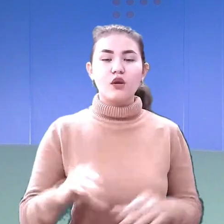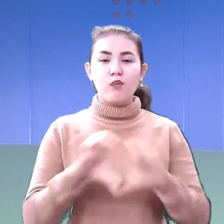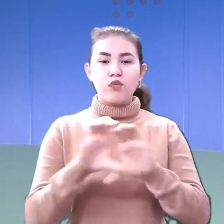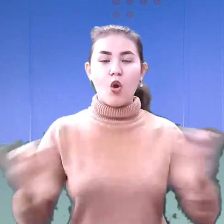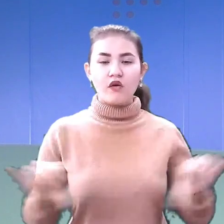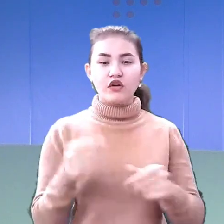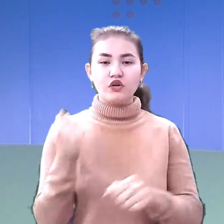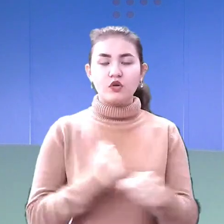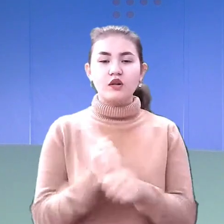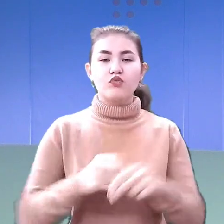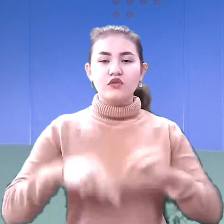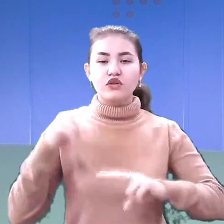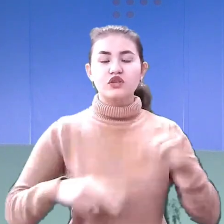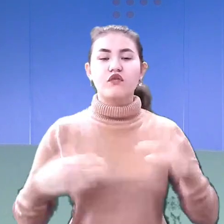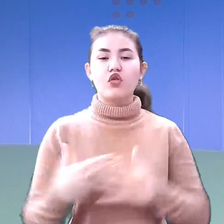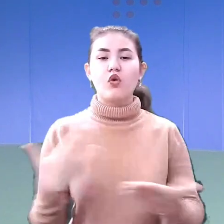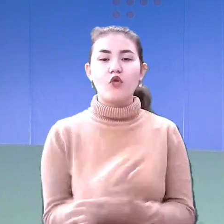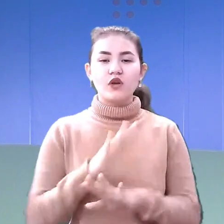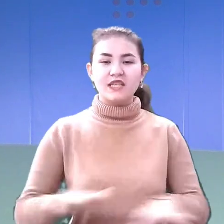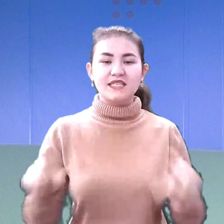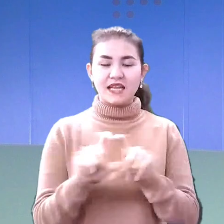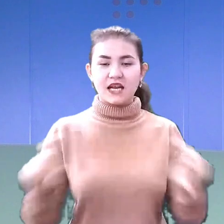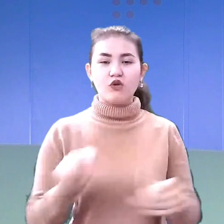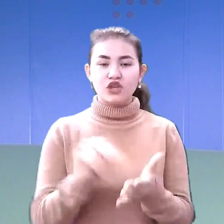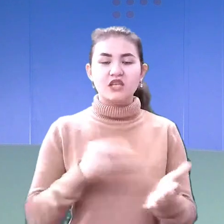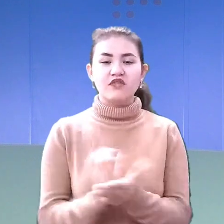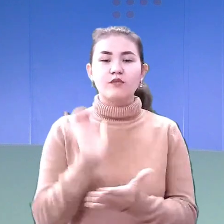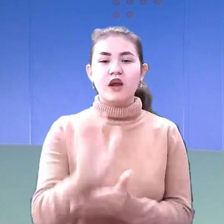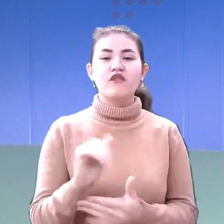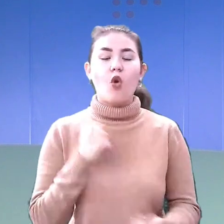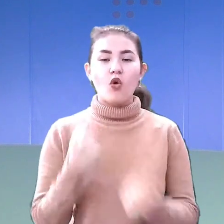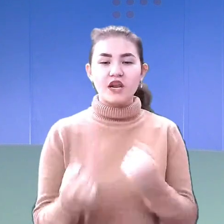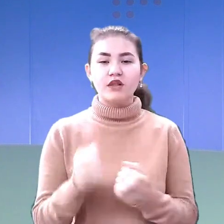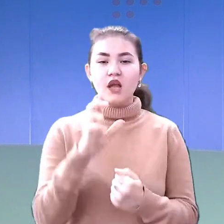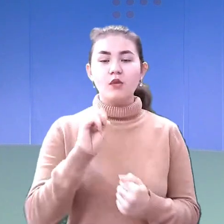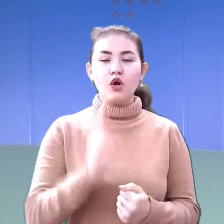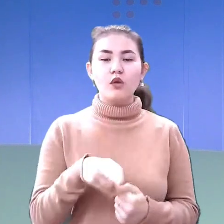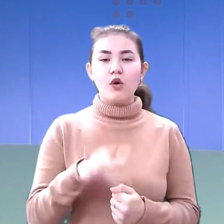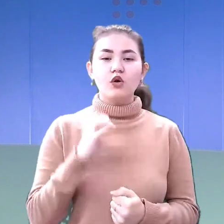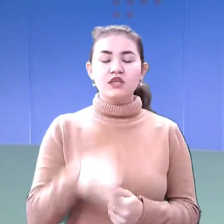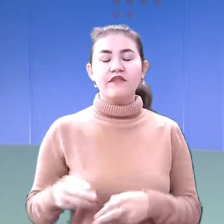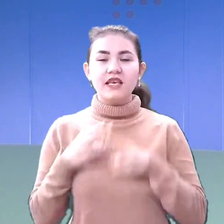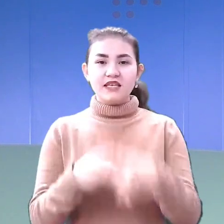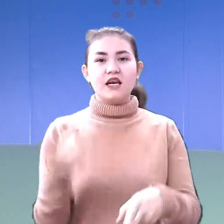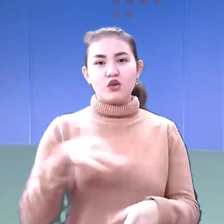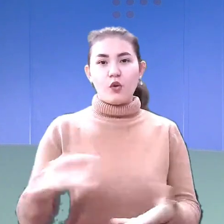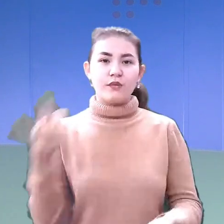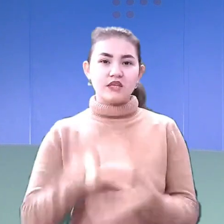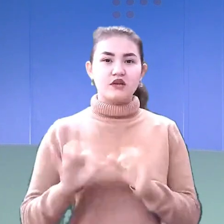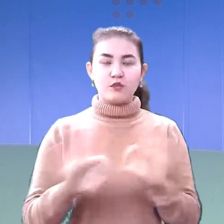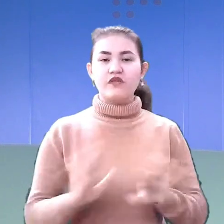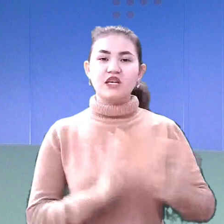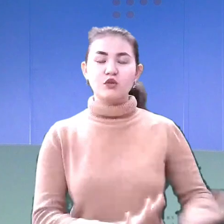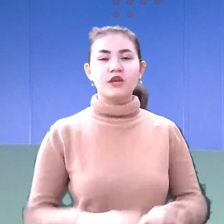для будівництва нового дитсадка у Черкасах, відправили на укріплення блокпостів на в'їздах до міста, розповів заступник